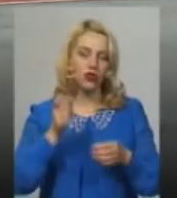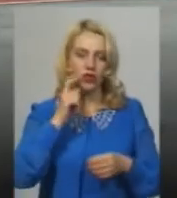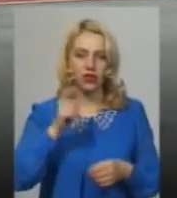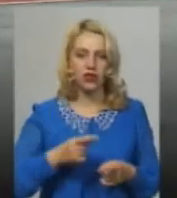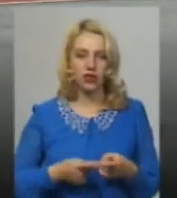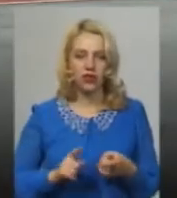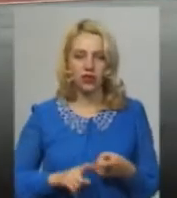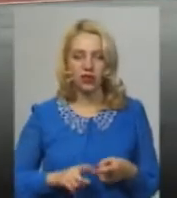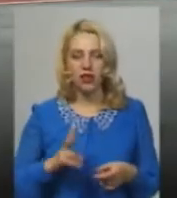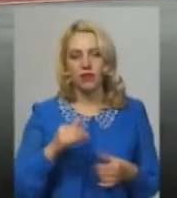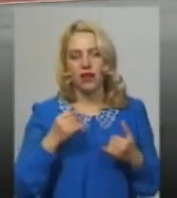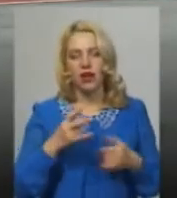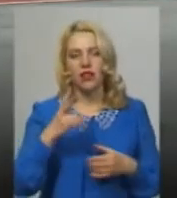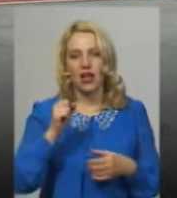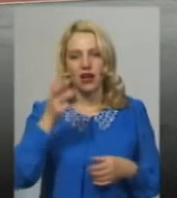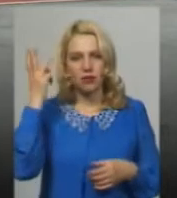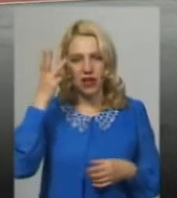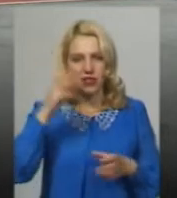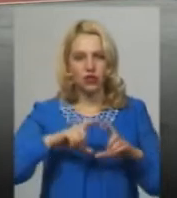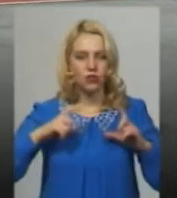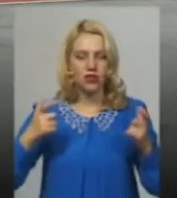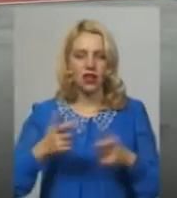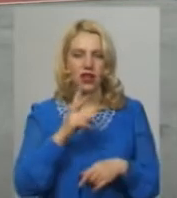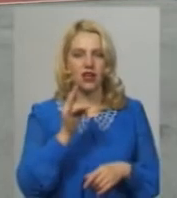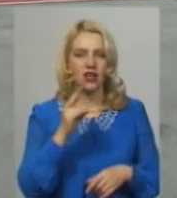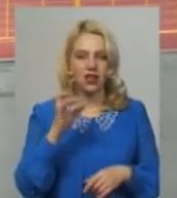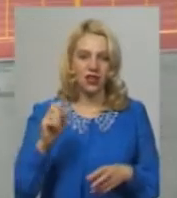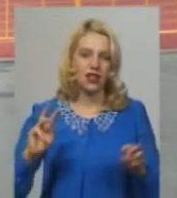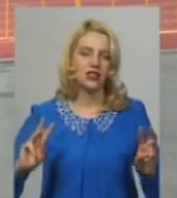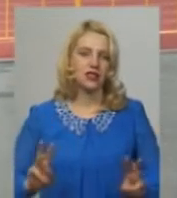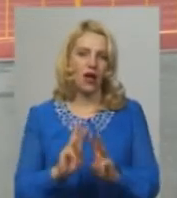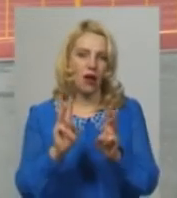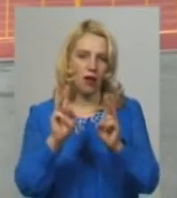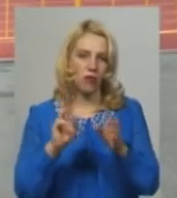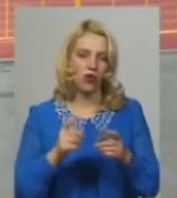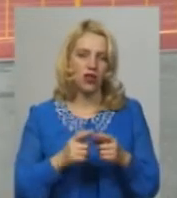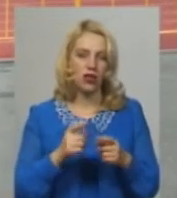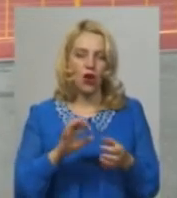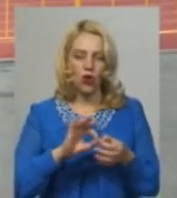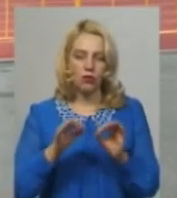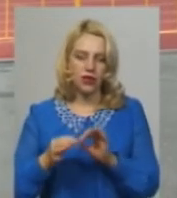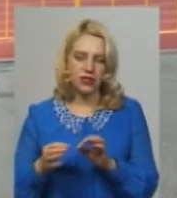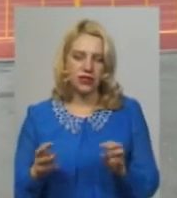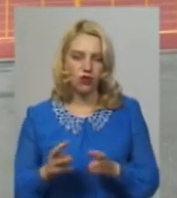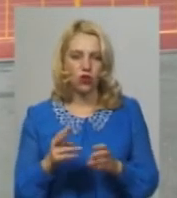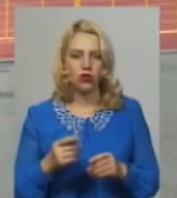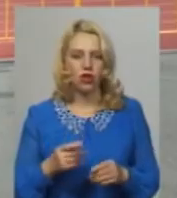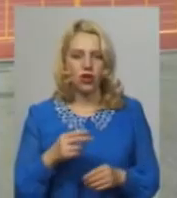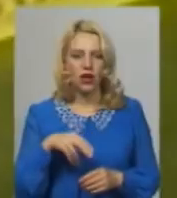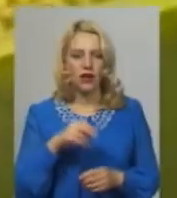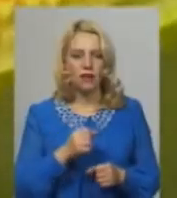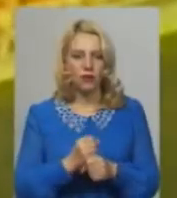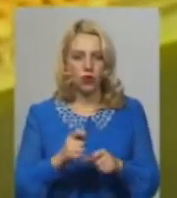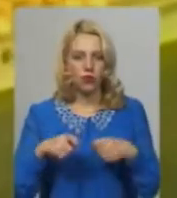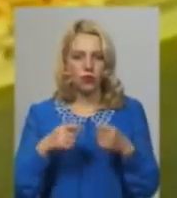У Чашинах, в Хмельницькому стадіоні Поділля, Ганна Криніна запала я Олімпійський вогонь. Дружня, СТВ «Топоніс» Віктор Балашов.